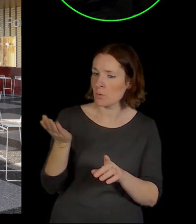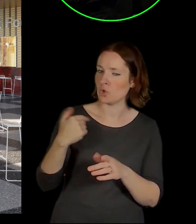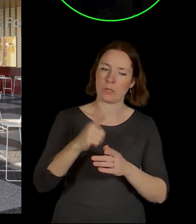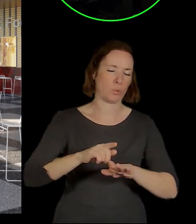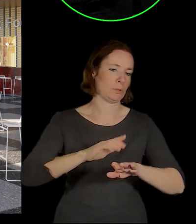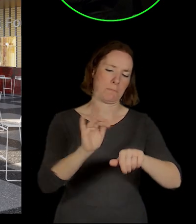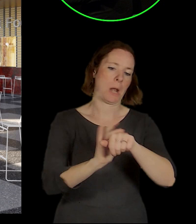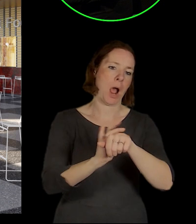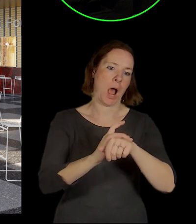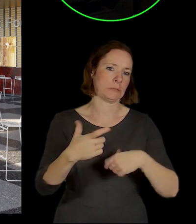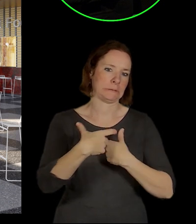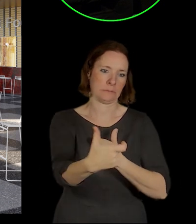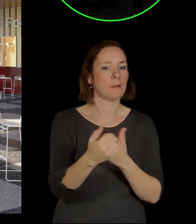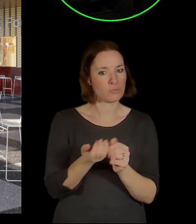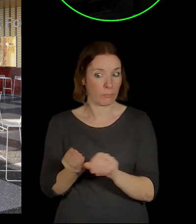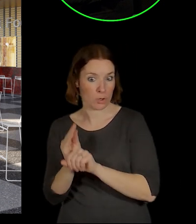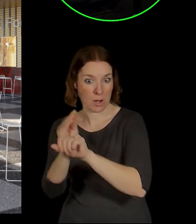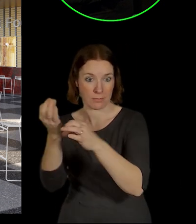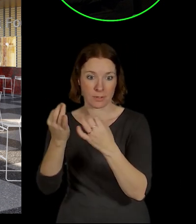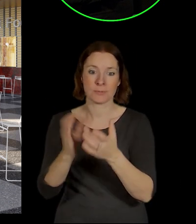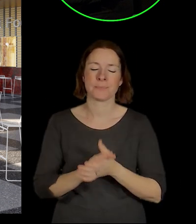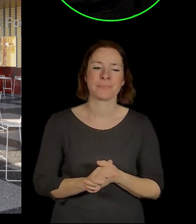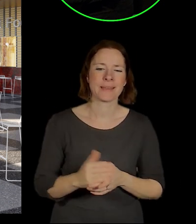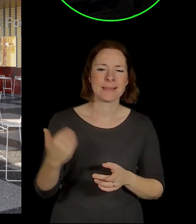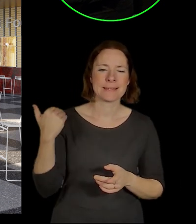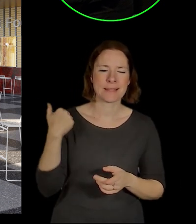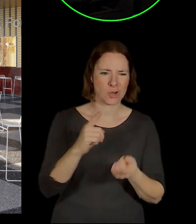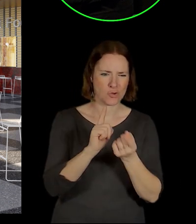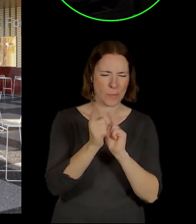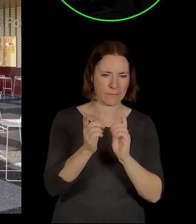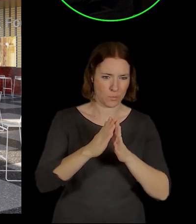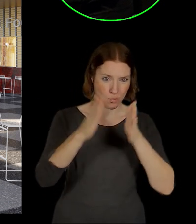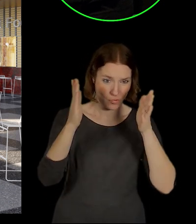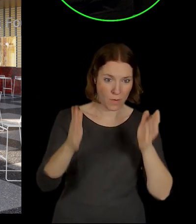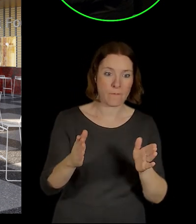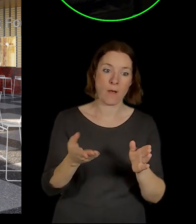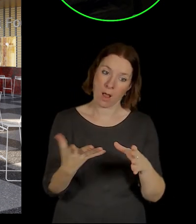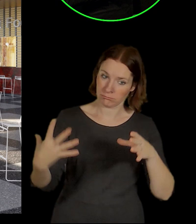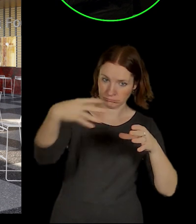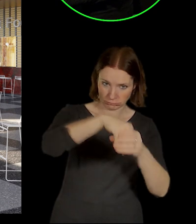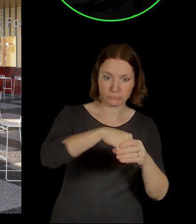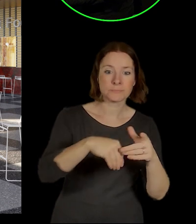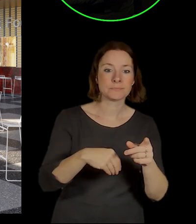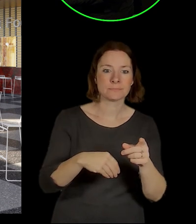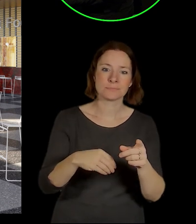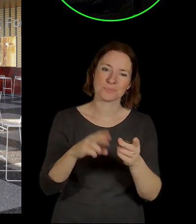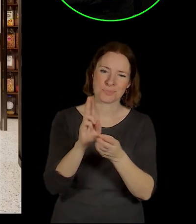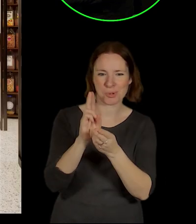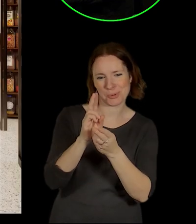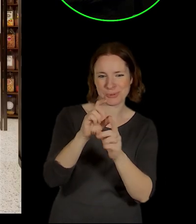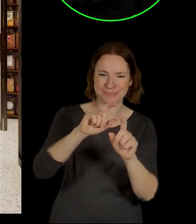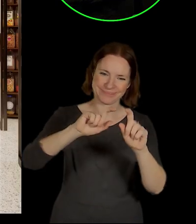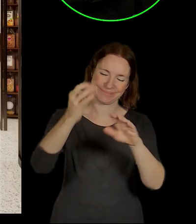Integrovala se do toho stará výpravní budova, včetně teda všech sporných výtvarných prvků.